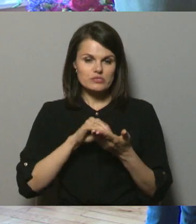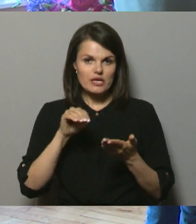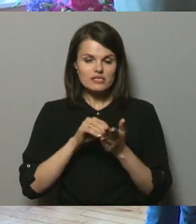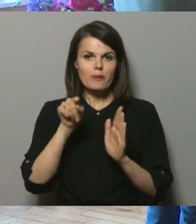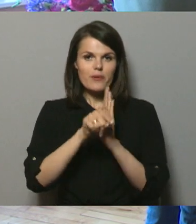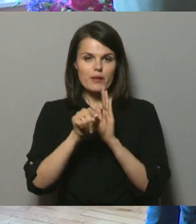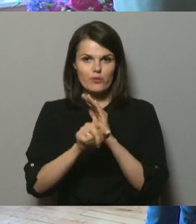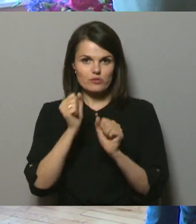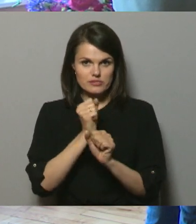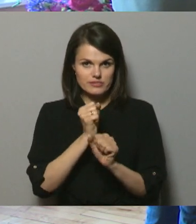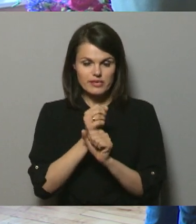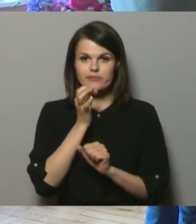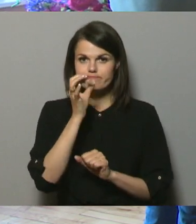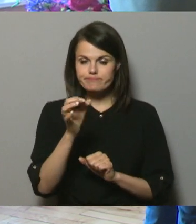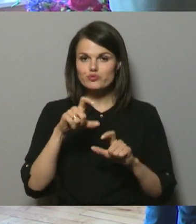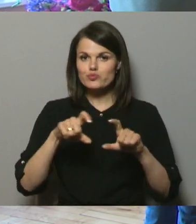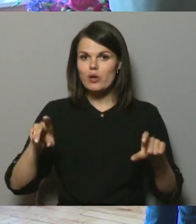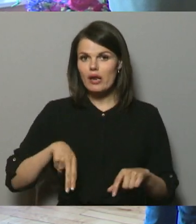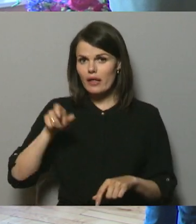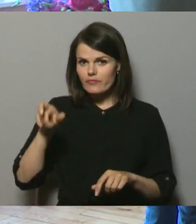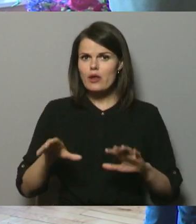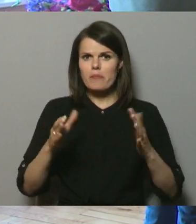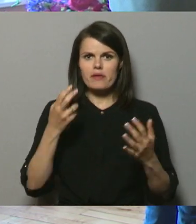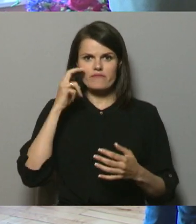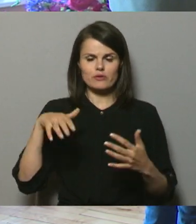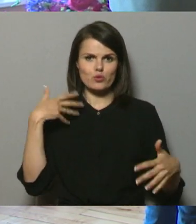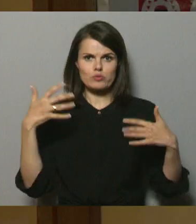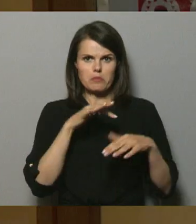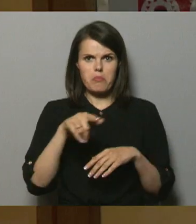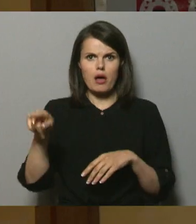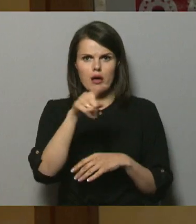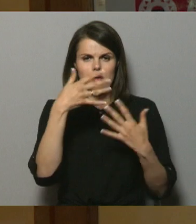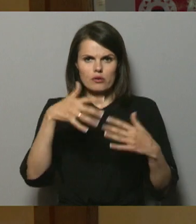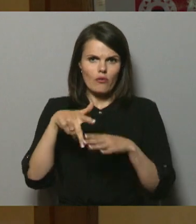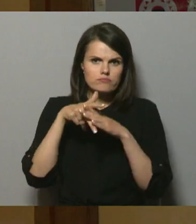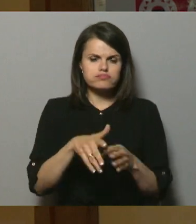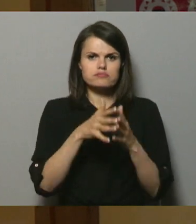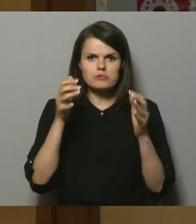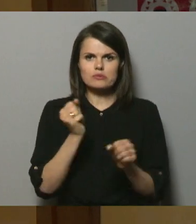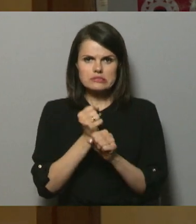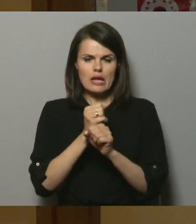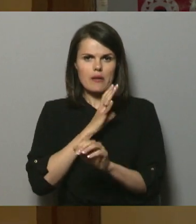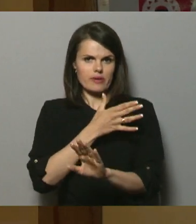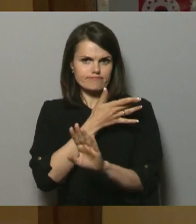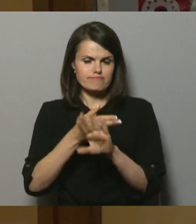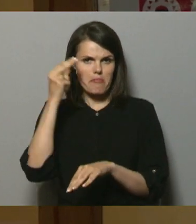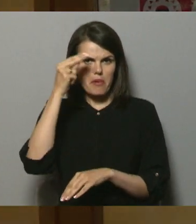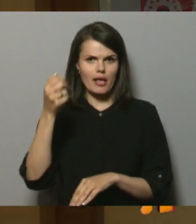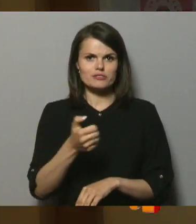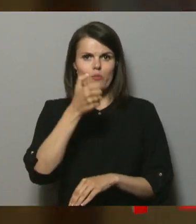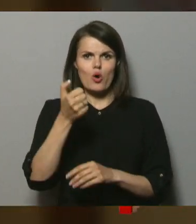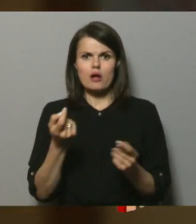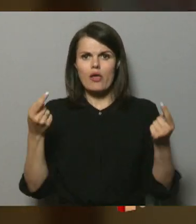skaidro skolas direktori, tomēr vecāki satraukšies, ka bērni jau tā ir pietiekuši daudz darījuši visa mācību gada laikā.